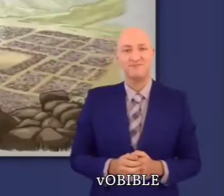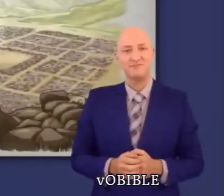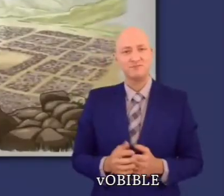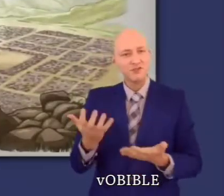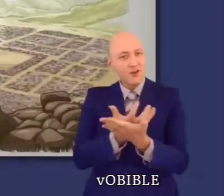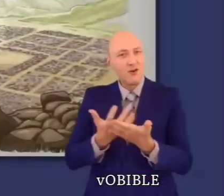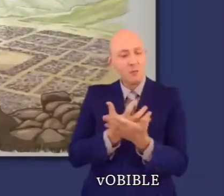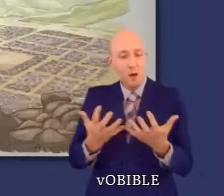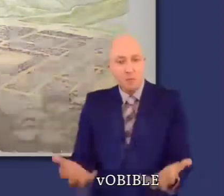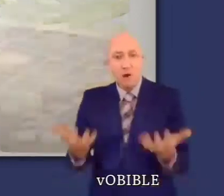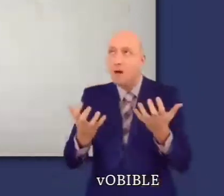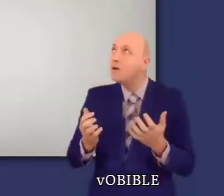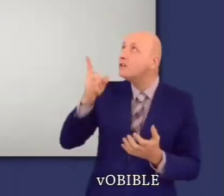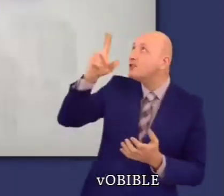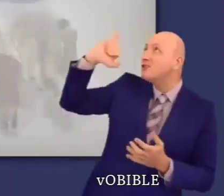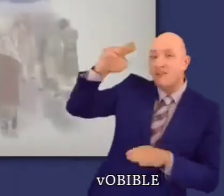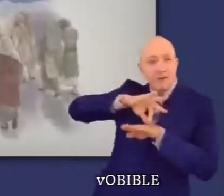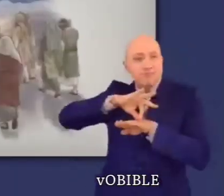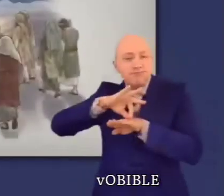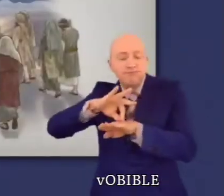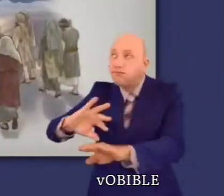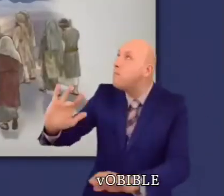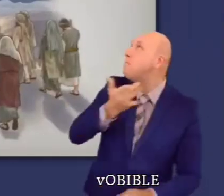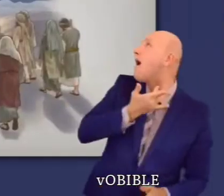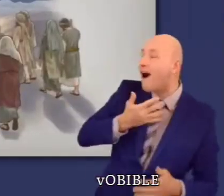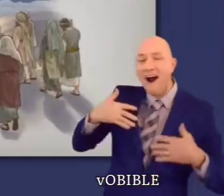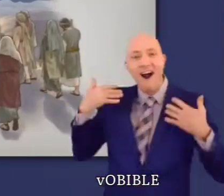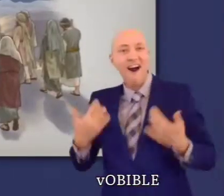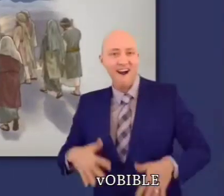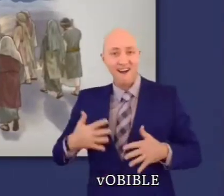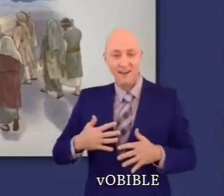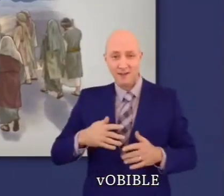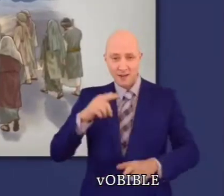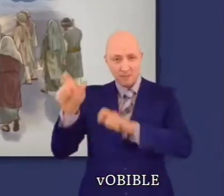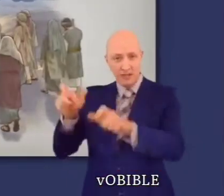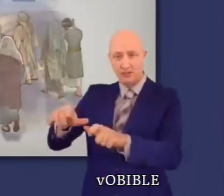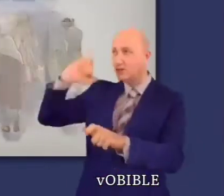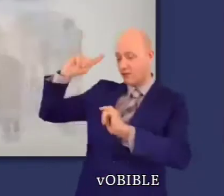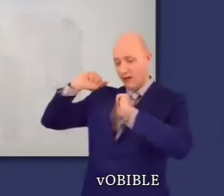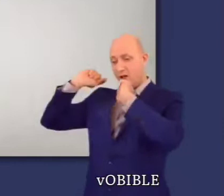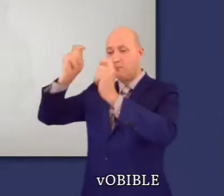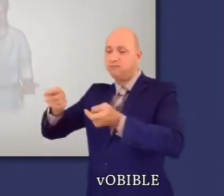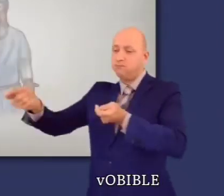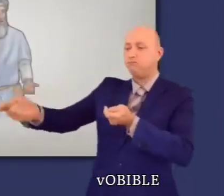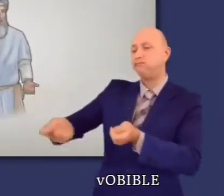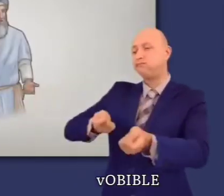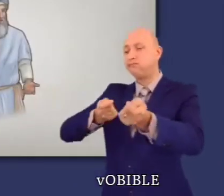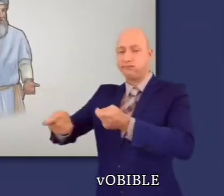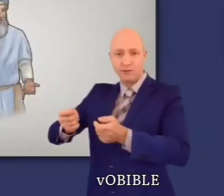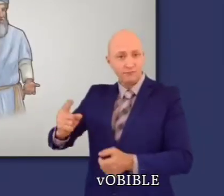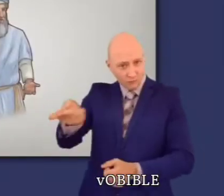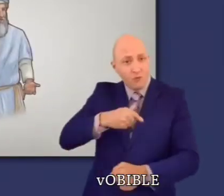les plaines de Moab. Le Livre des Nombres met en valeur la capacité de Jéhovah à diriger son peuple, il